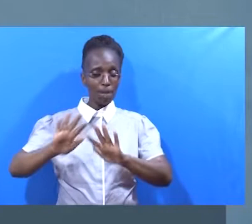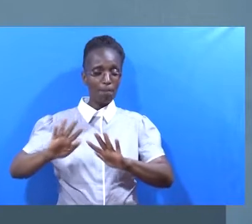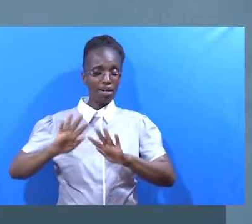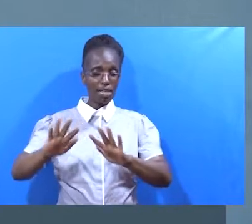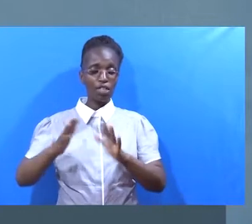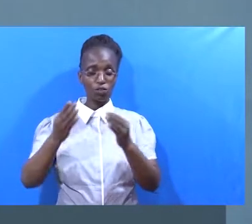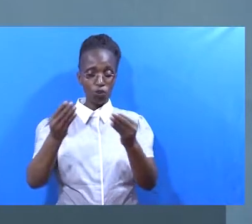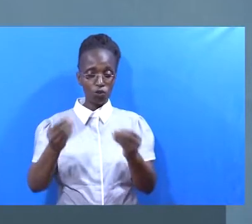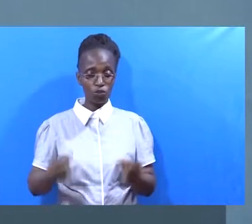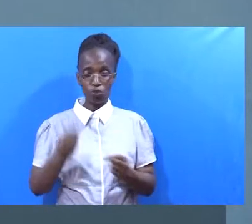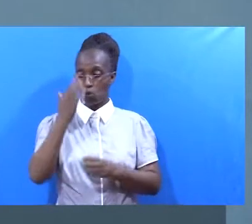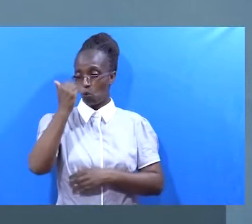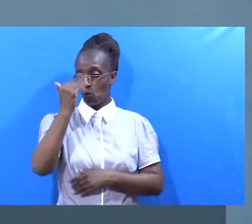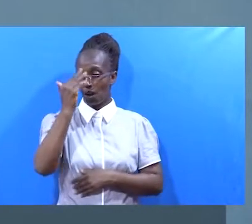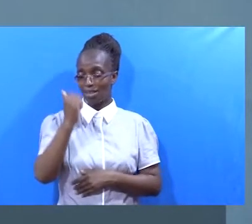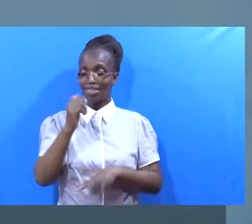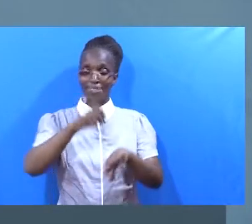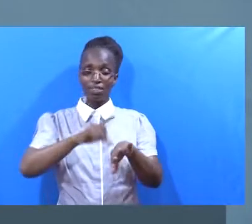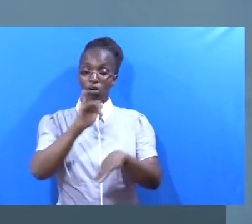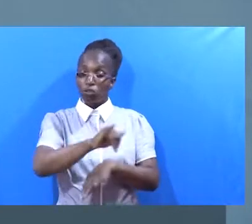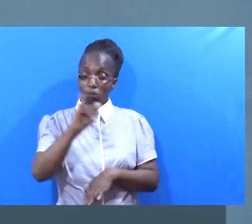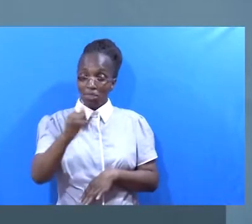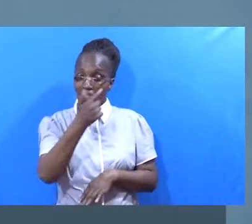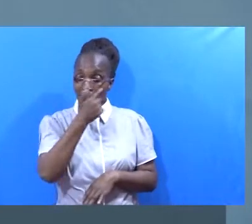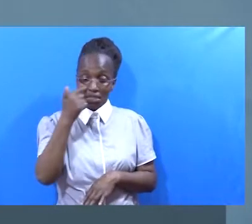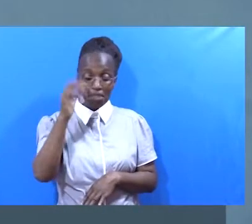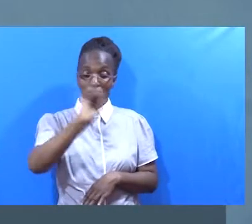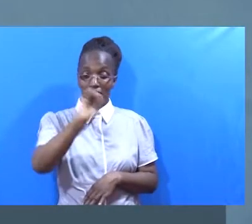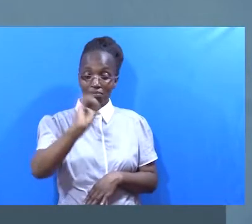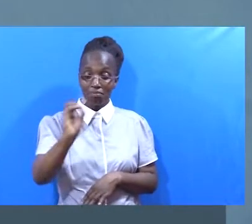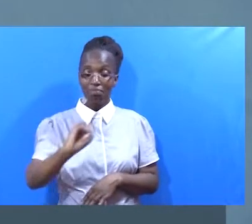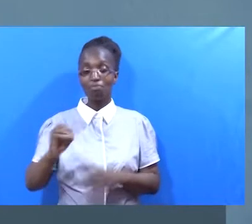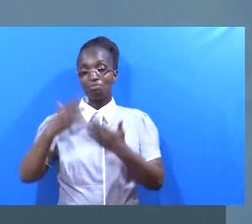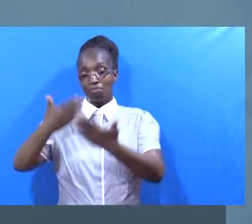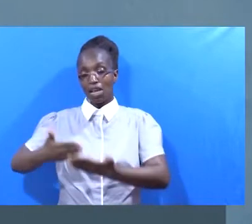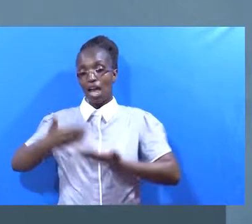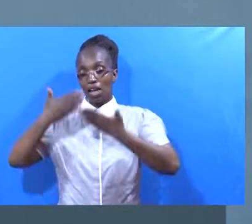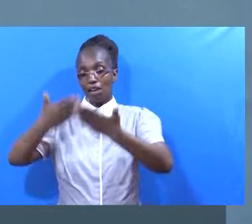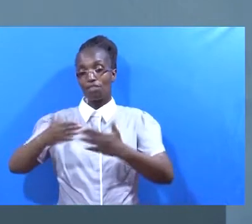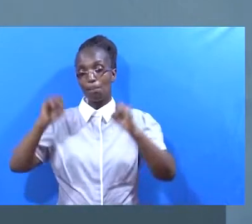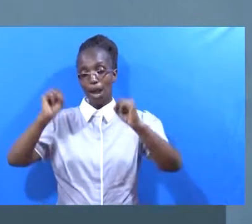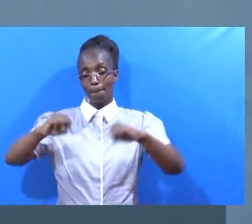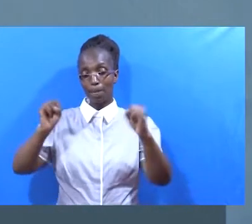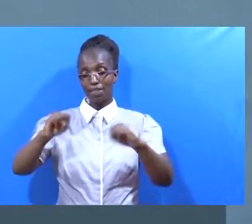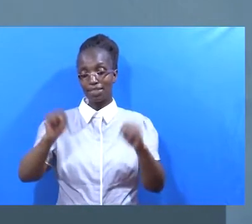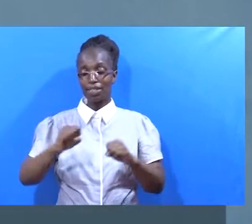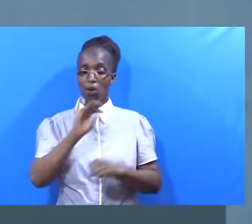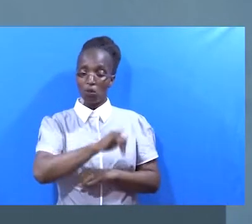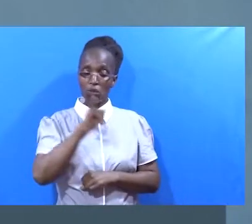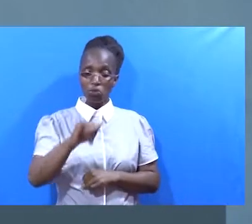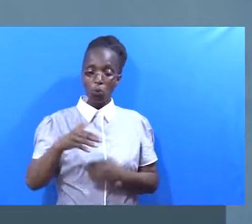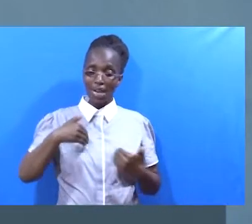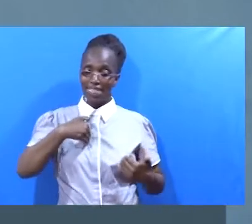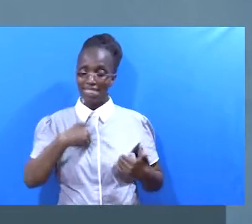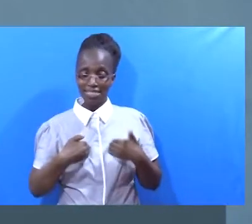Permanent solution Kwa sababu Aliuaponya Walio kuwa waoni Akawapa kuona Walio kuwa ni viwete Wakaeza